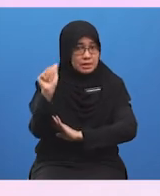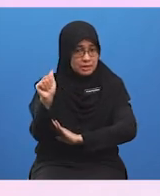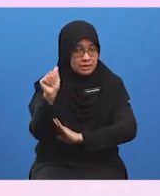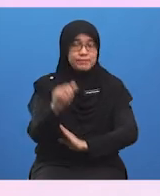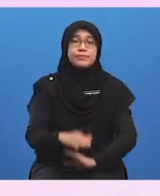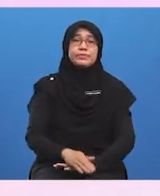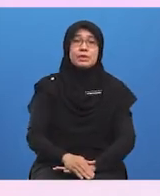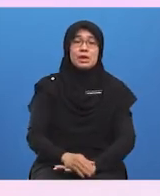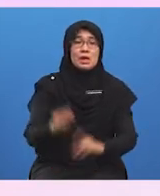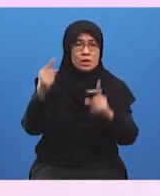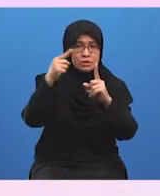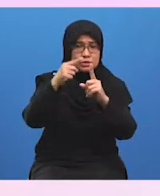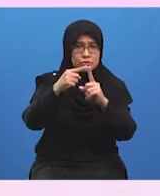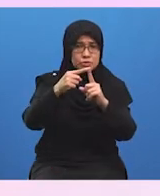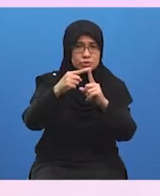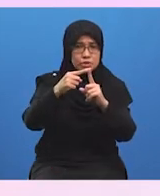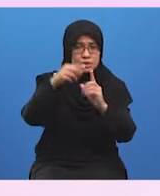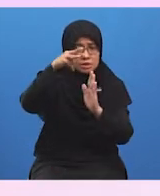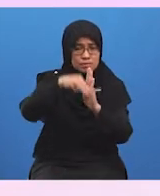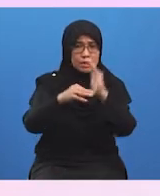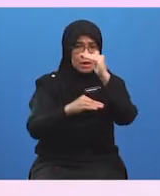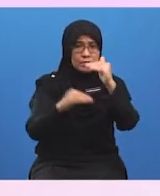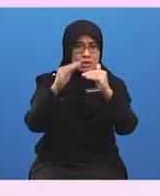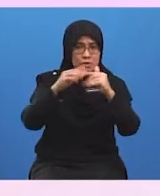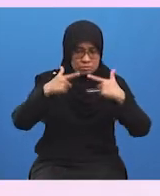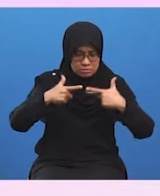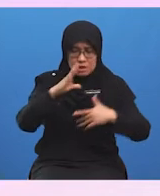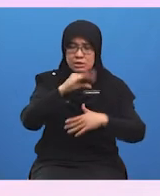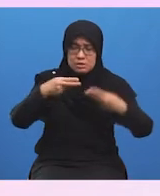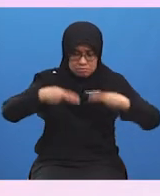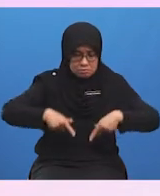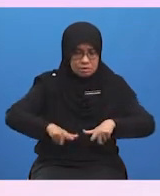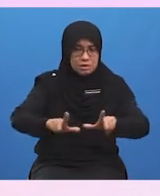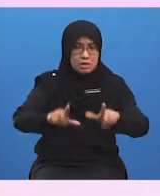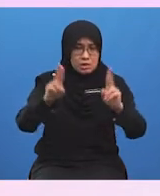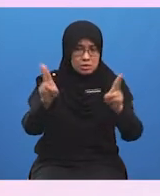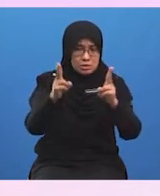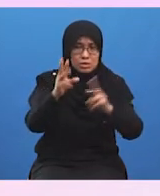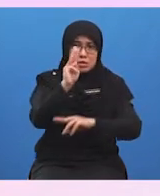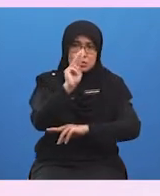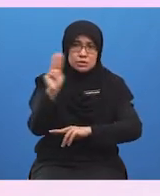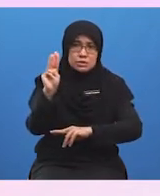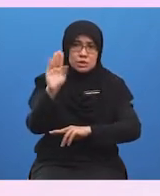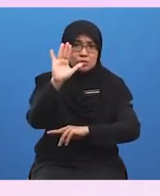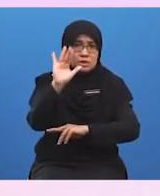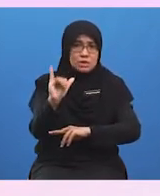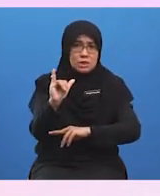bertujuan membangun dan melahirkan usahawan yang berjaya dan inovatif.